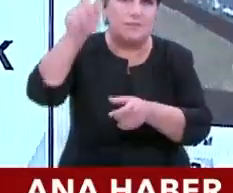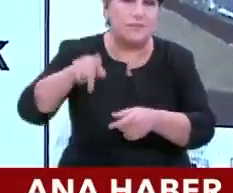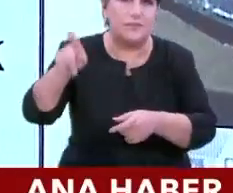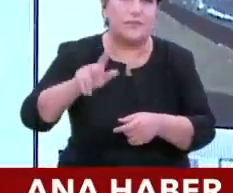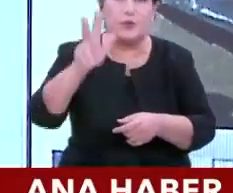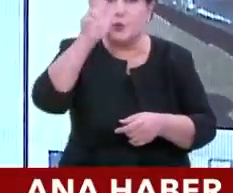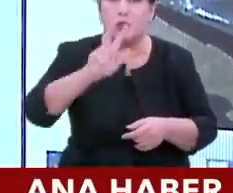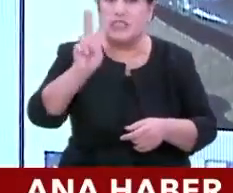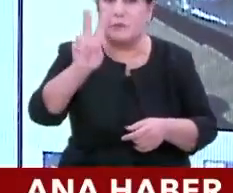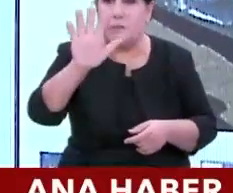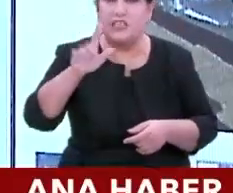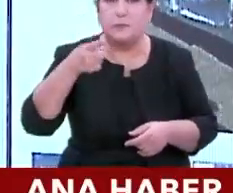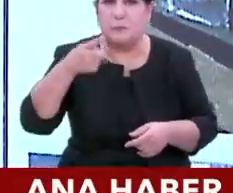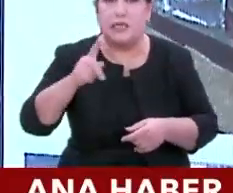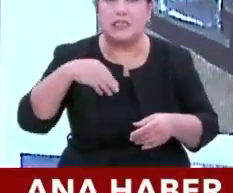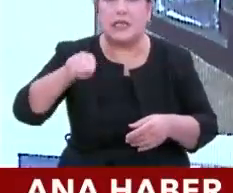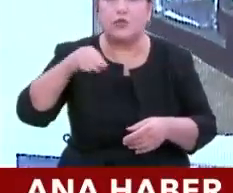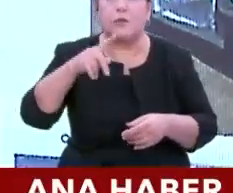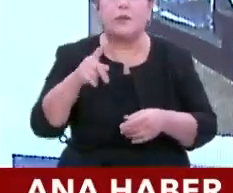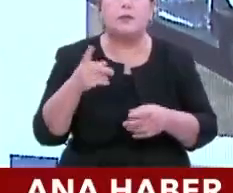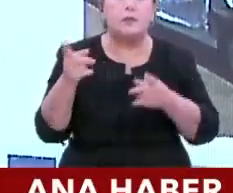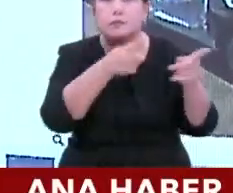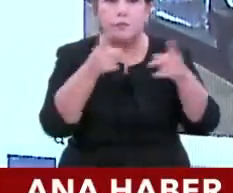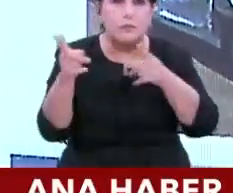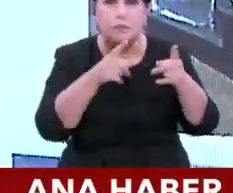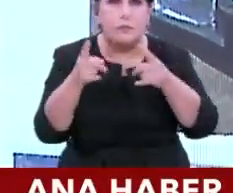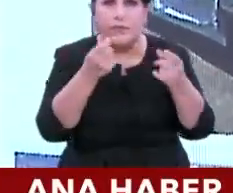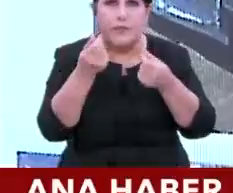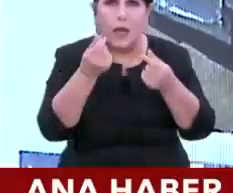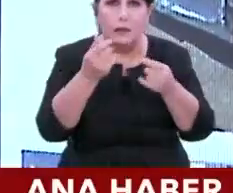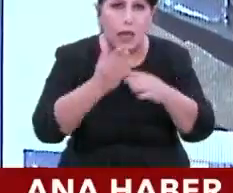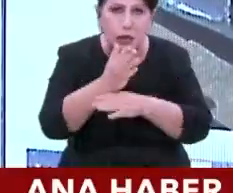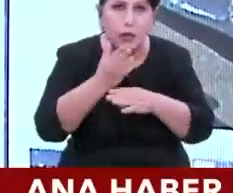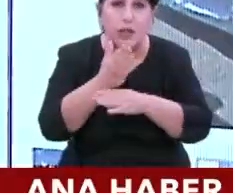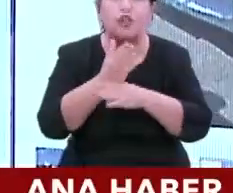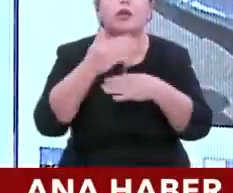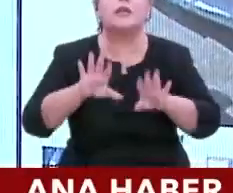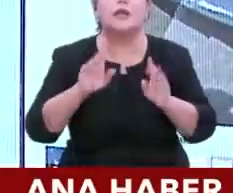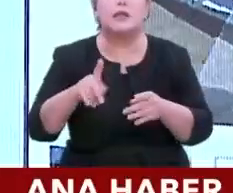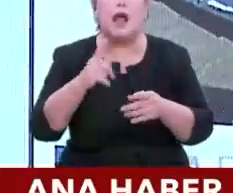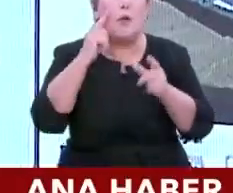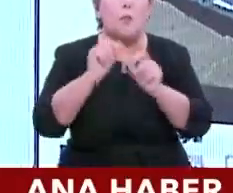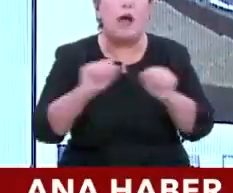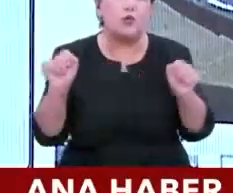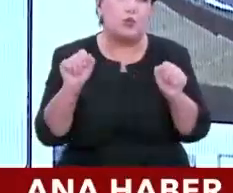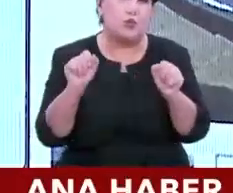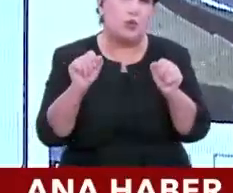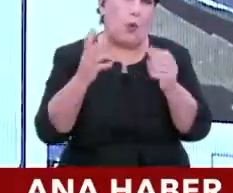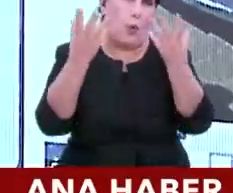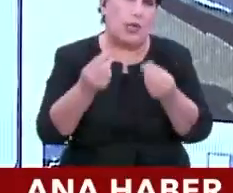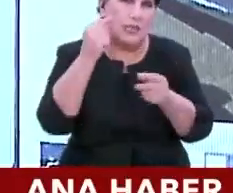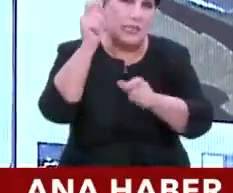bine satıyorum otomobil mi diyor. Peki bu fiyatlar gerçekçi mi? Tabii ki gerçekçi değil. Ama buradaki mağduriyeti görün. Bu